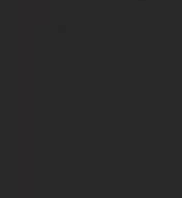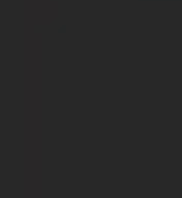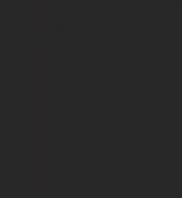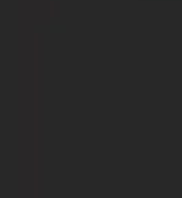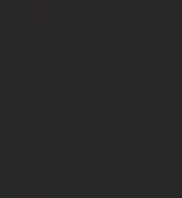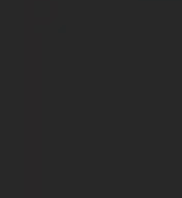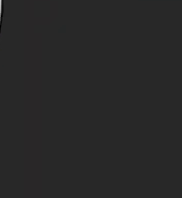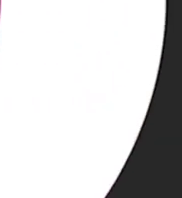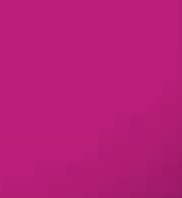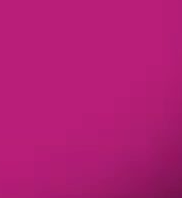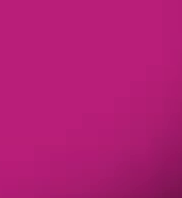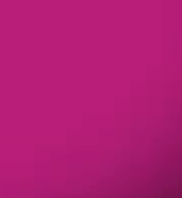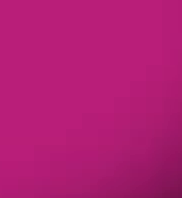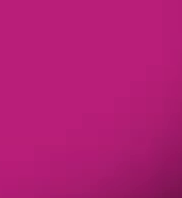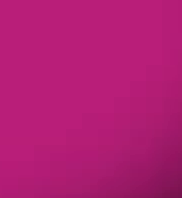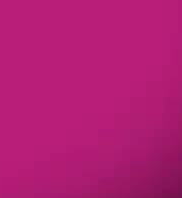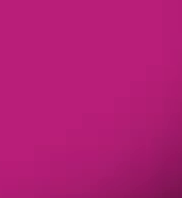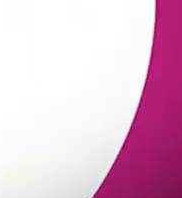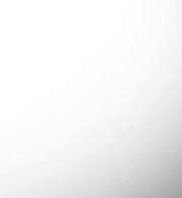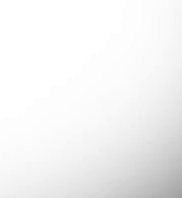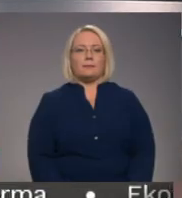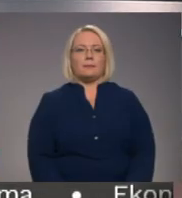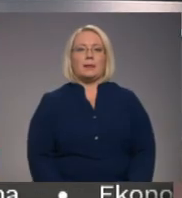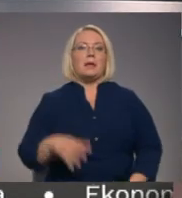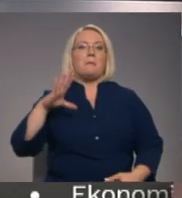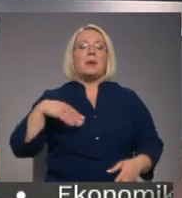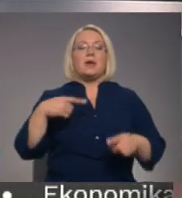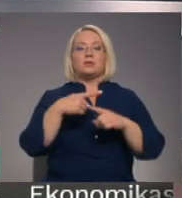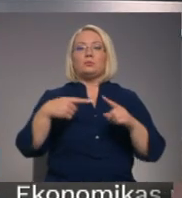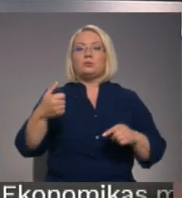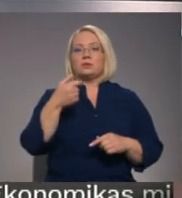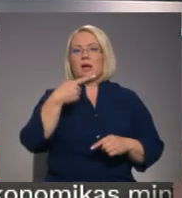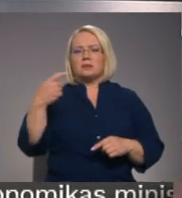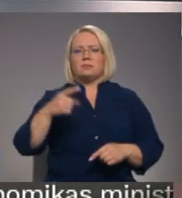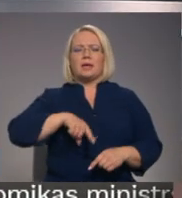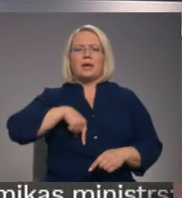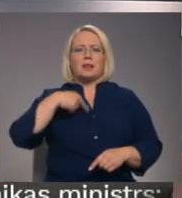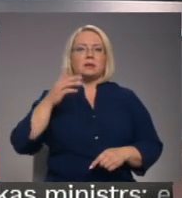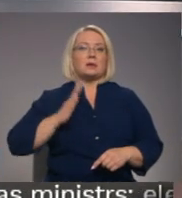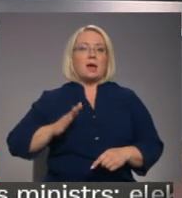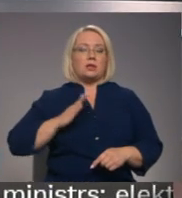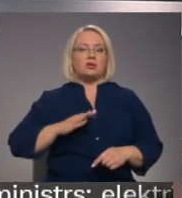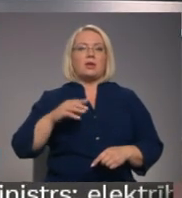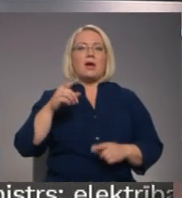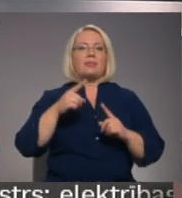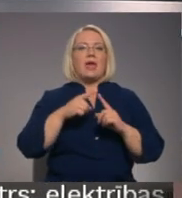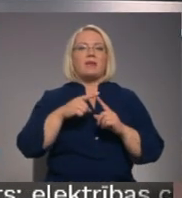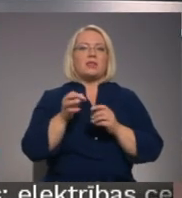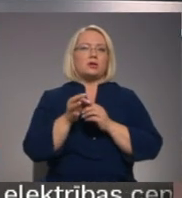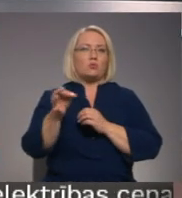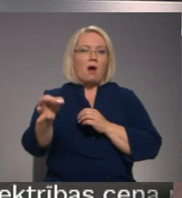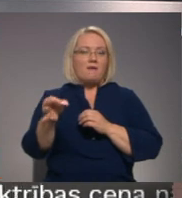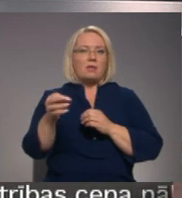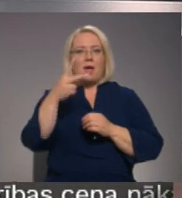Re! Viss ēters ir te! Pēc pusgadsimta ilgas gaidīšanas tērvetes novadu ar Lietuvu atkal